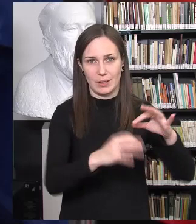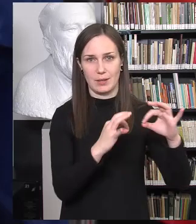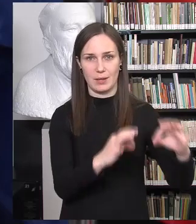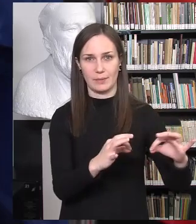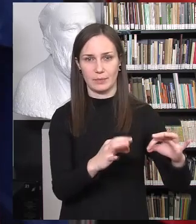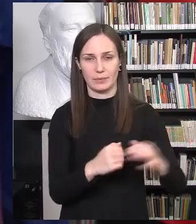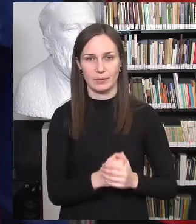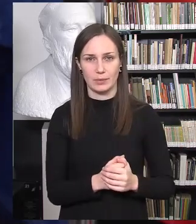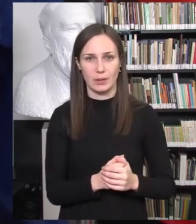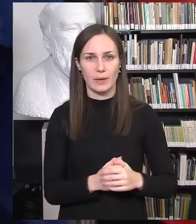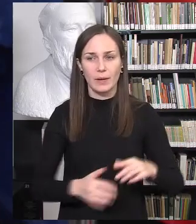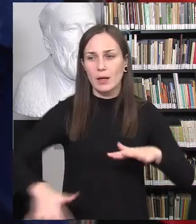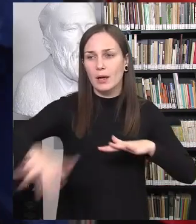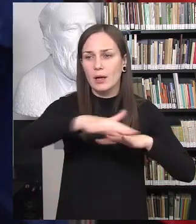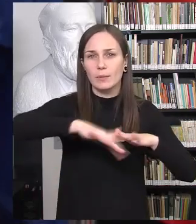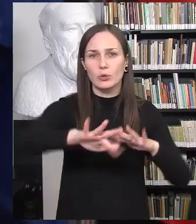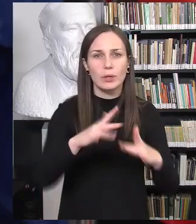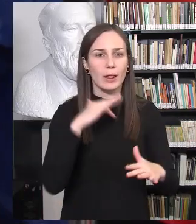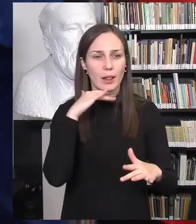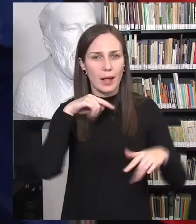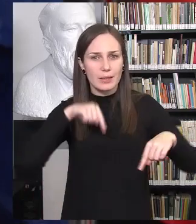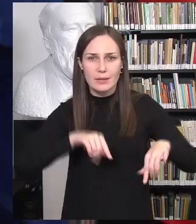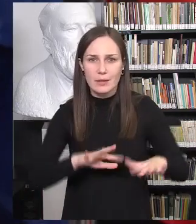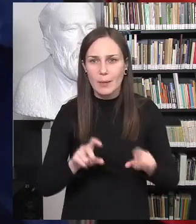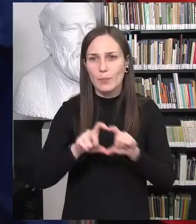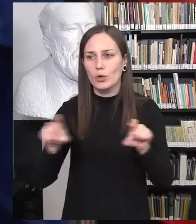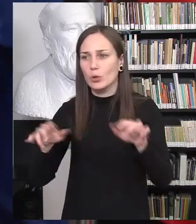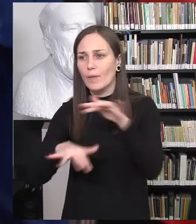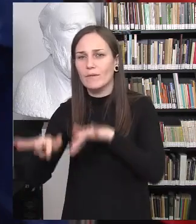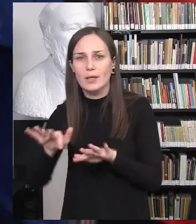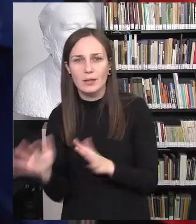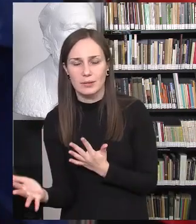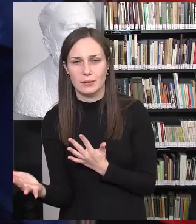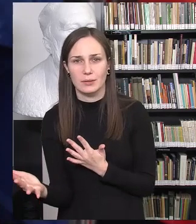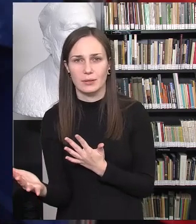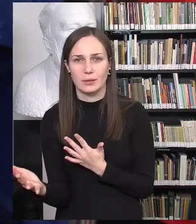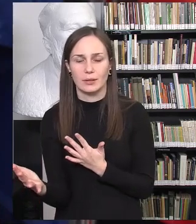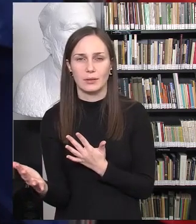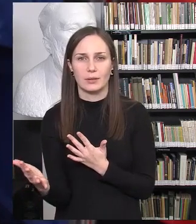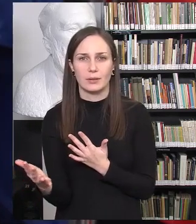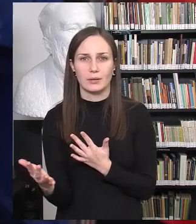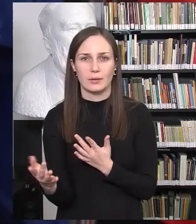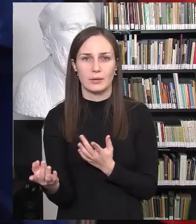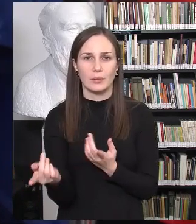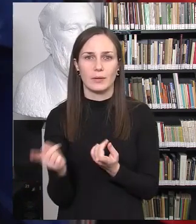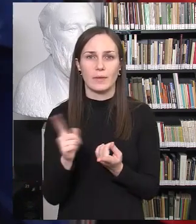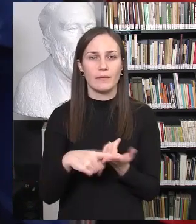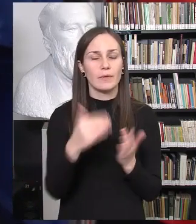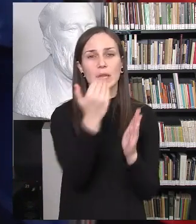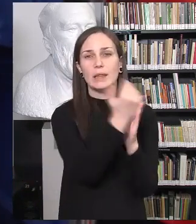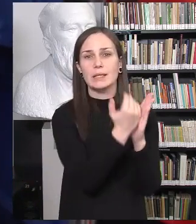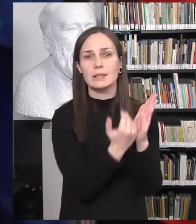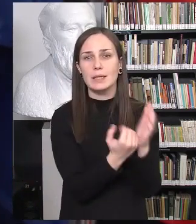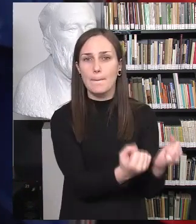Tai yra, o kas aplinkui vyksta, kas vyksta klasėje arba mokykloje. Kokios nuostatas palaiko